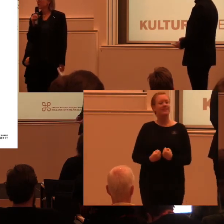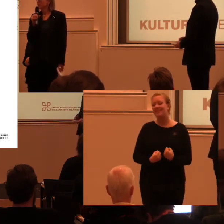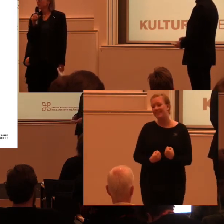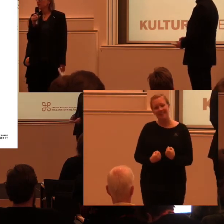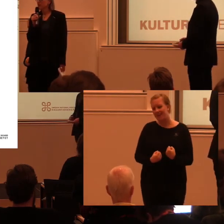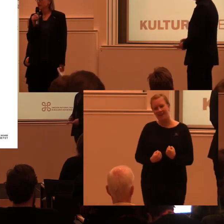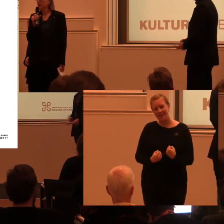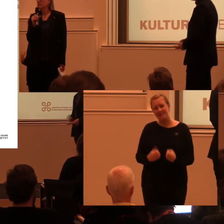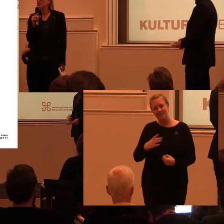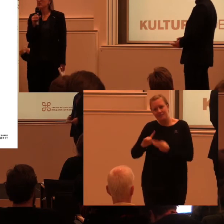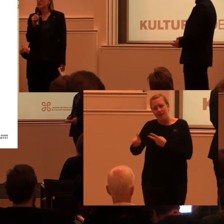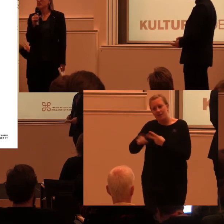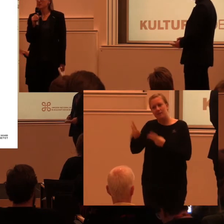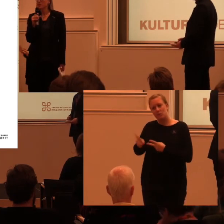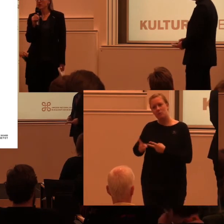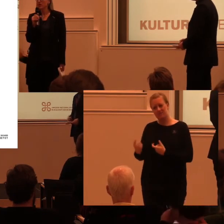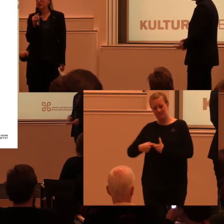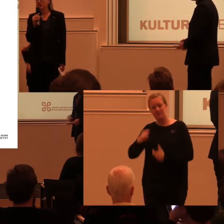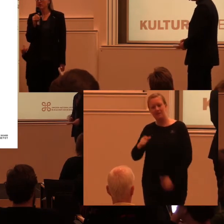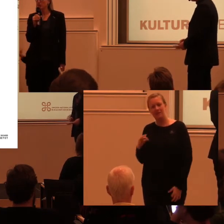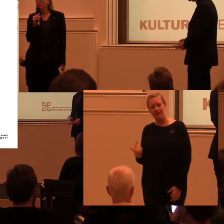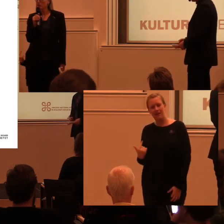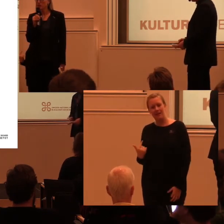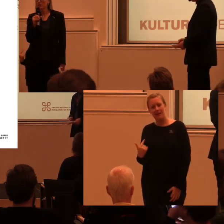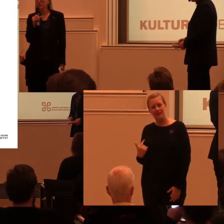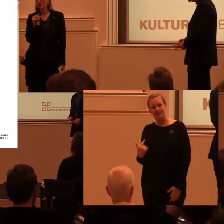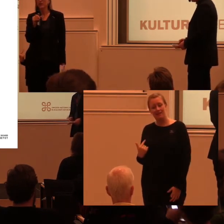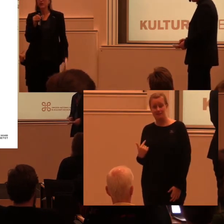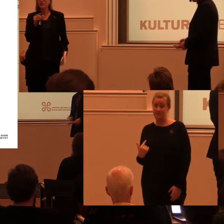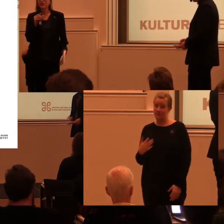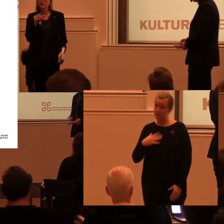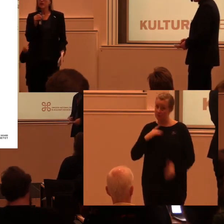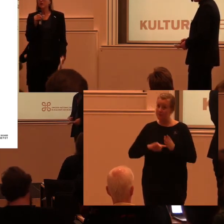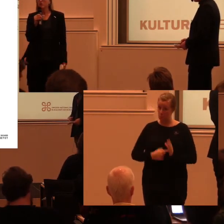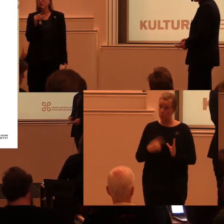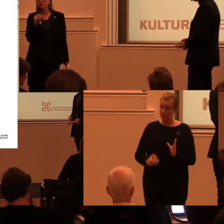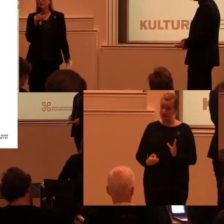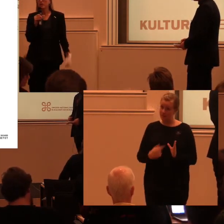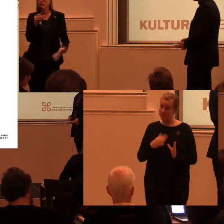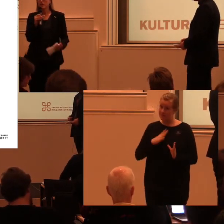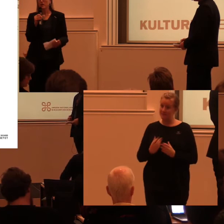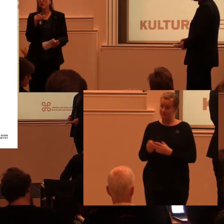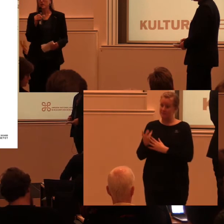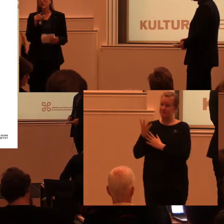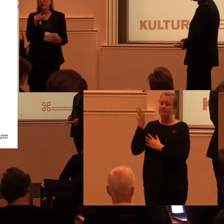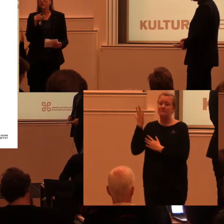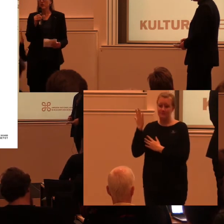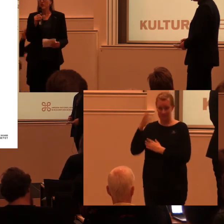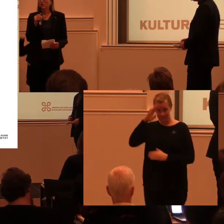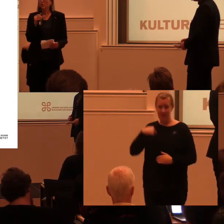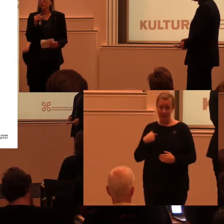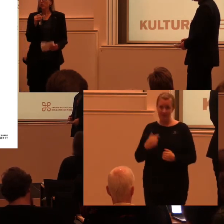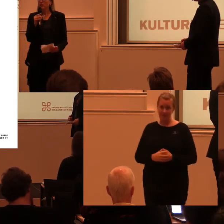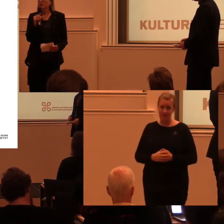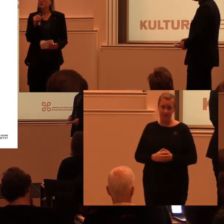med vad gäller tillgänglighetsåtgärder. Det vill jag vara tydlig med. Men det handlar om att vi i det här